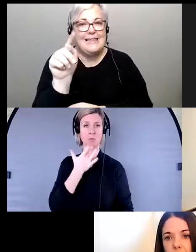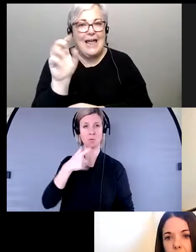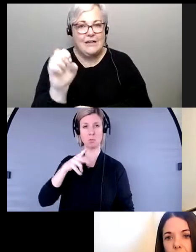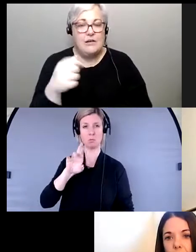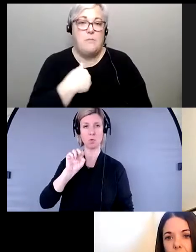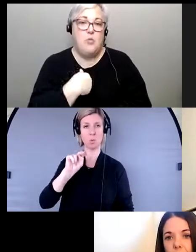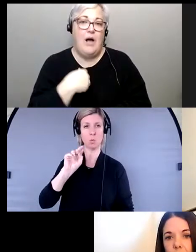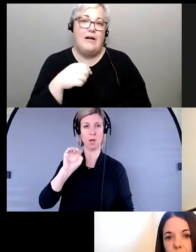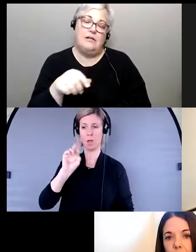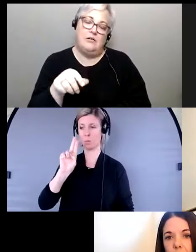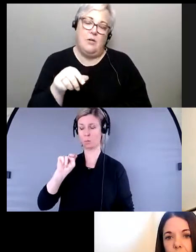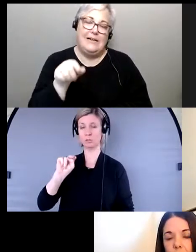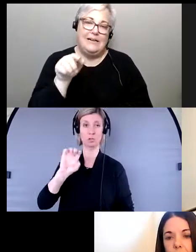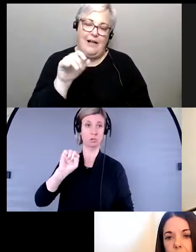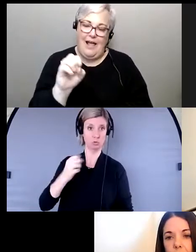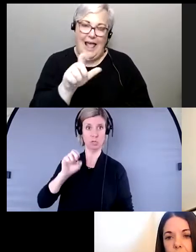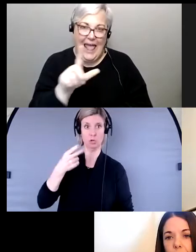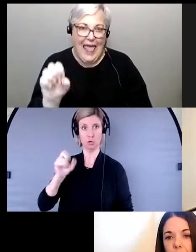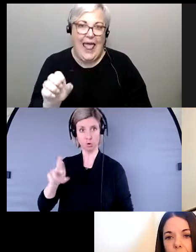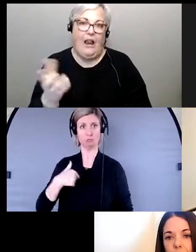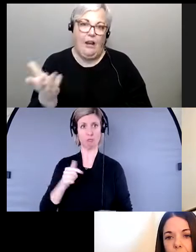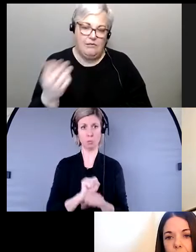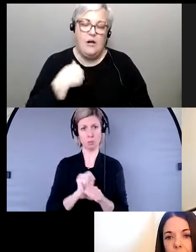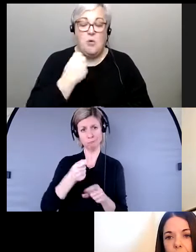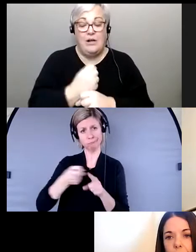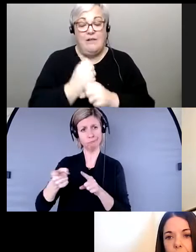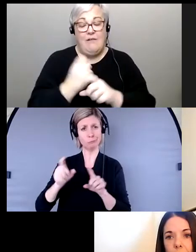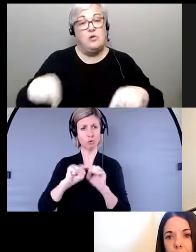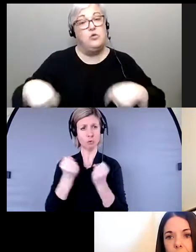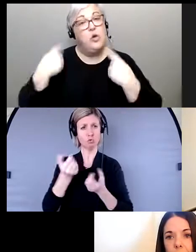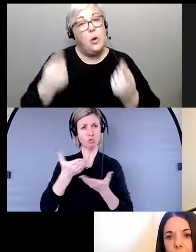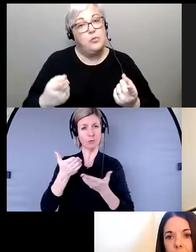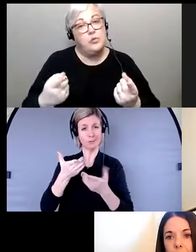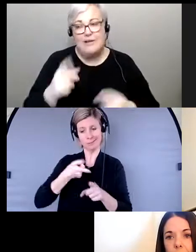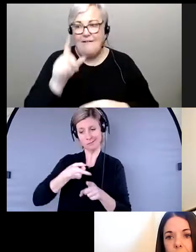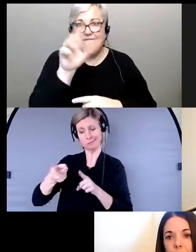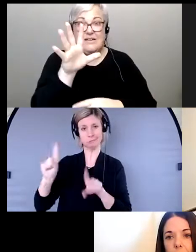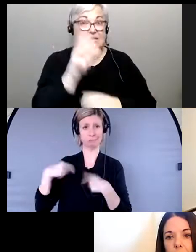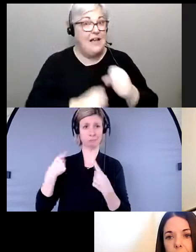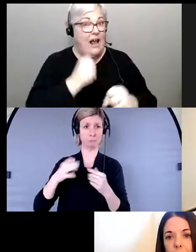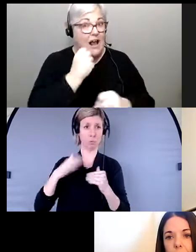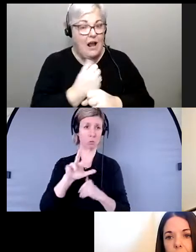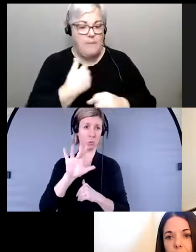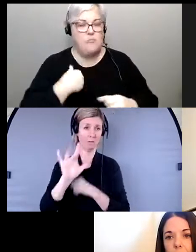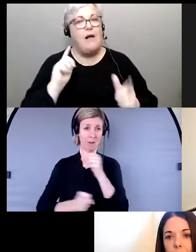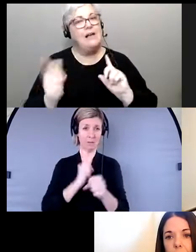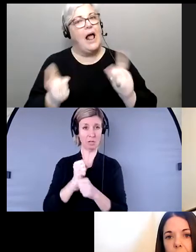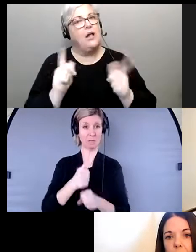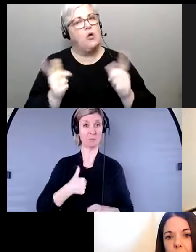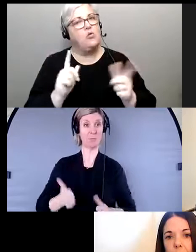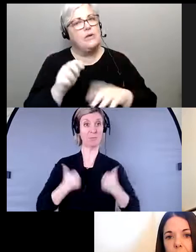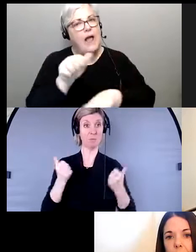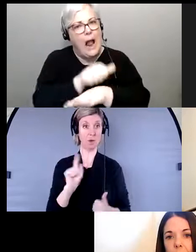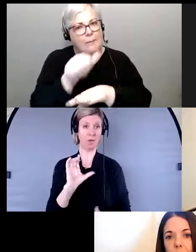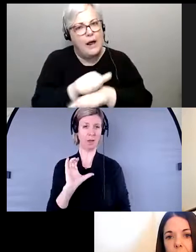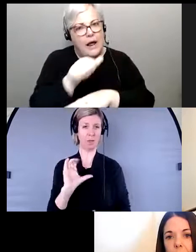her, elle. Je travaille dans le domaine des services sociaux depuis maintenant plus de 25 ans. Je vis à Calgary, en Alberta. Je travaille à